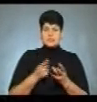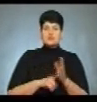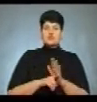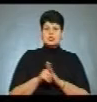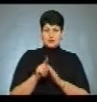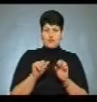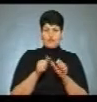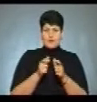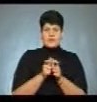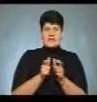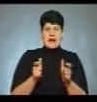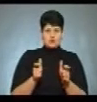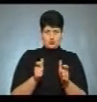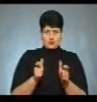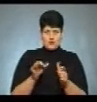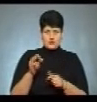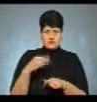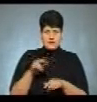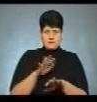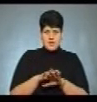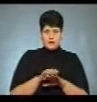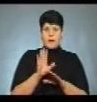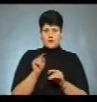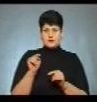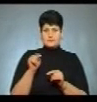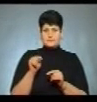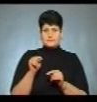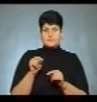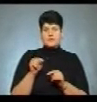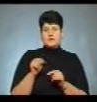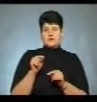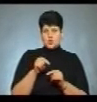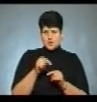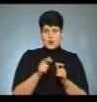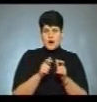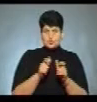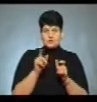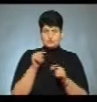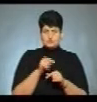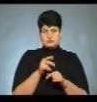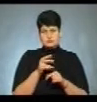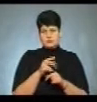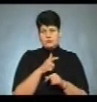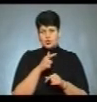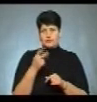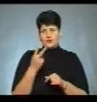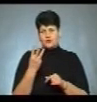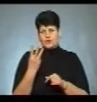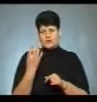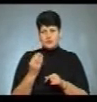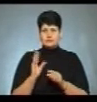оформити карточку Ощадбанку, і тоді на ту карточку впродовж 2-3 днів будуть зараховані кошти.